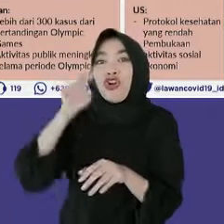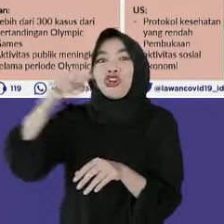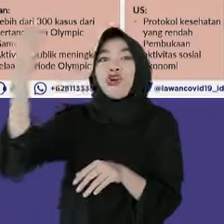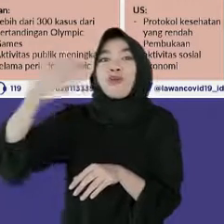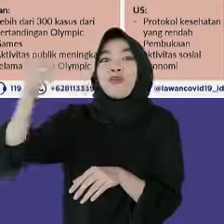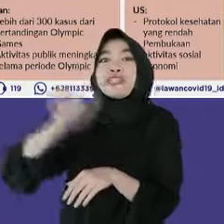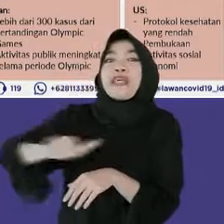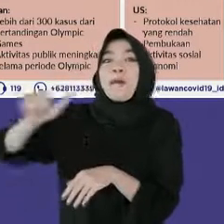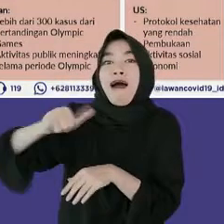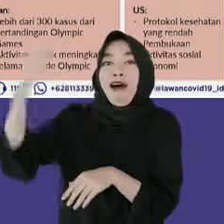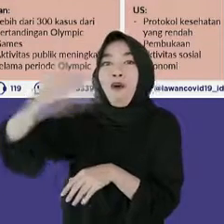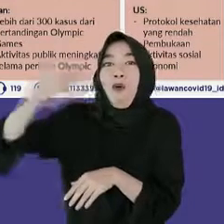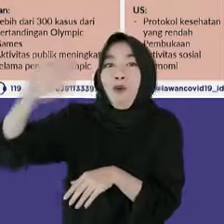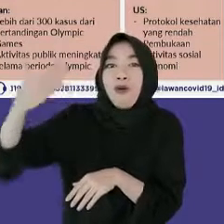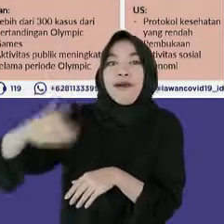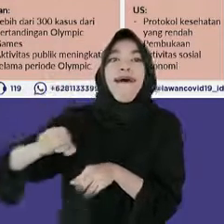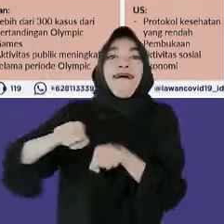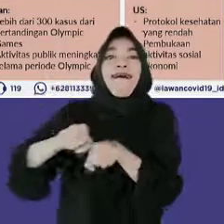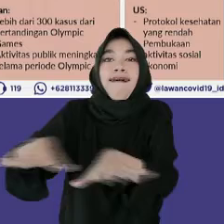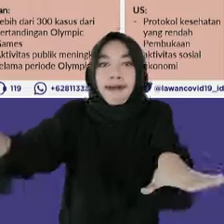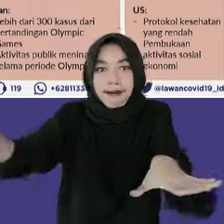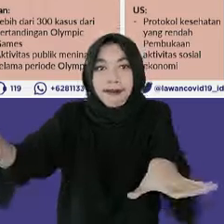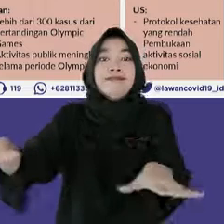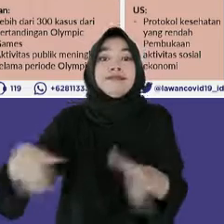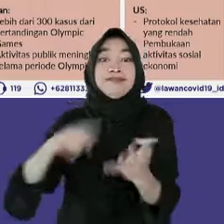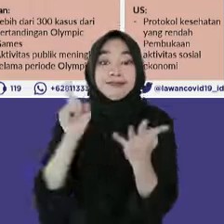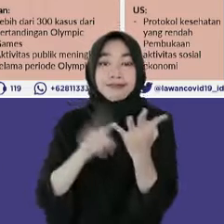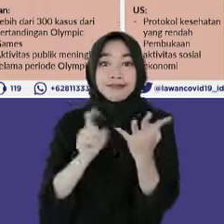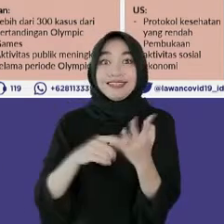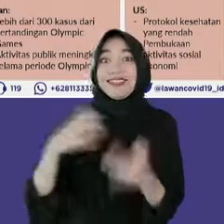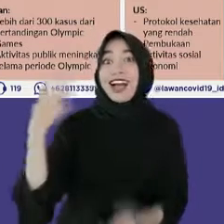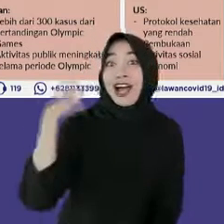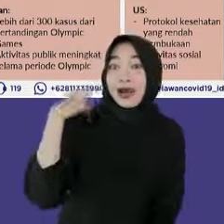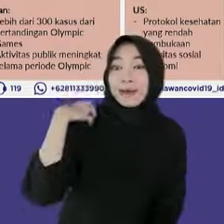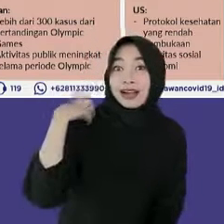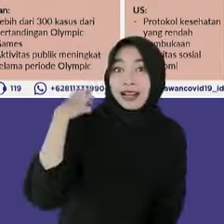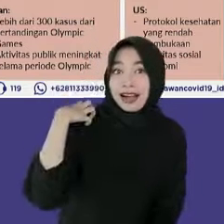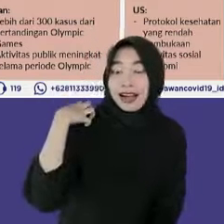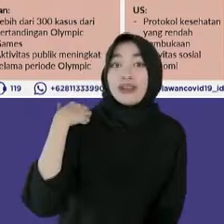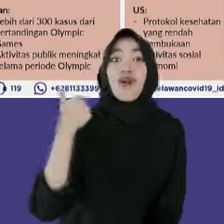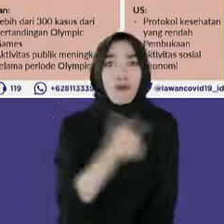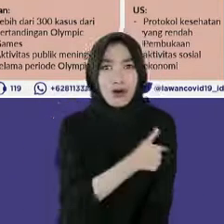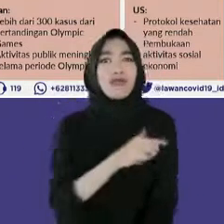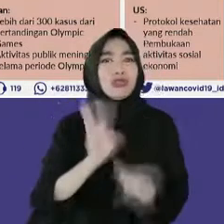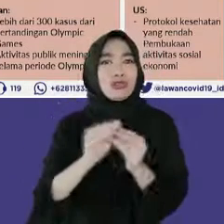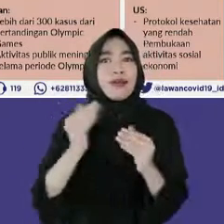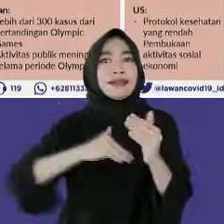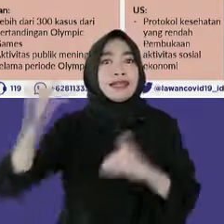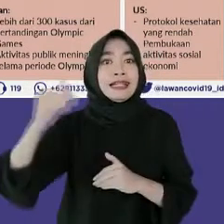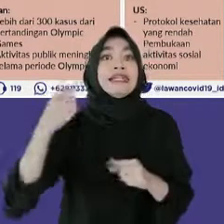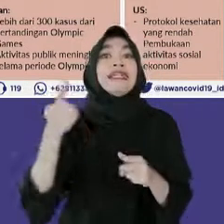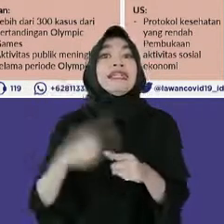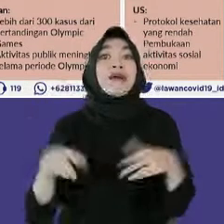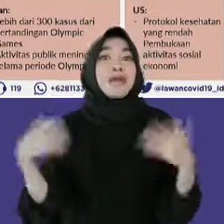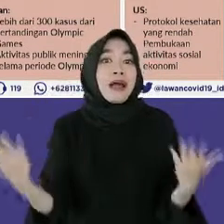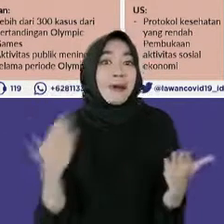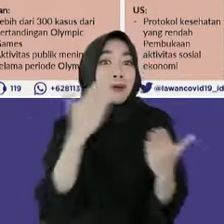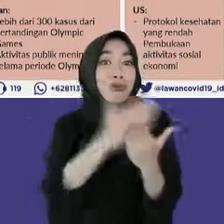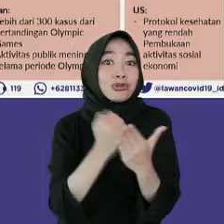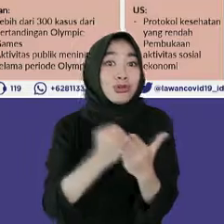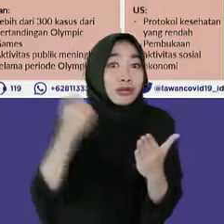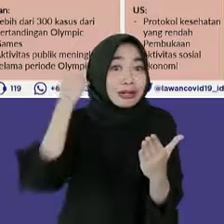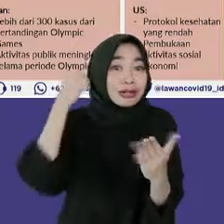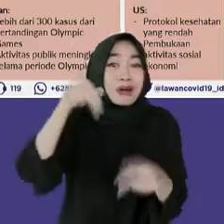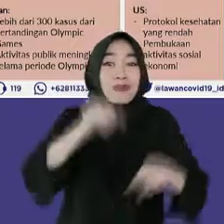Amerika Serikat, cakupan vaksinasi yang tinggi tidak dibarengi dengan pengawasan dan pelaksanaan protokol kesehatan yang baik.